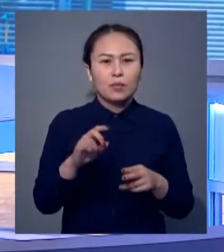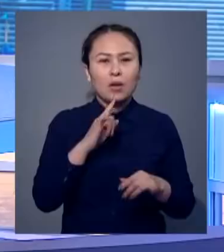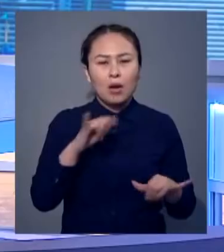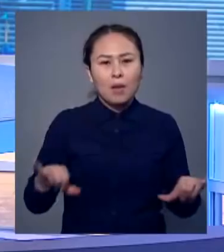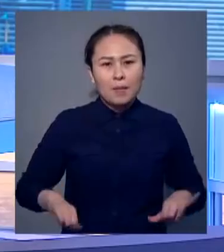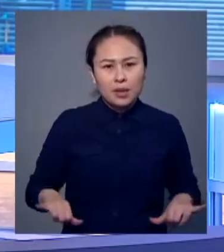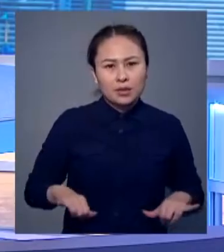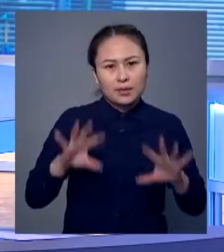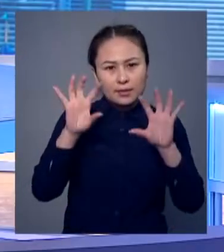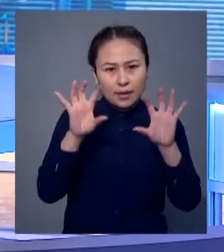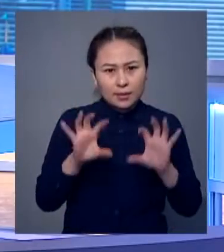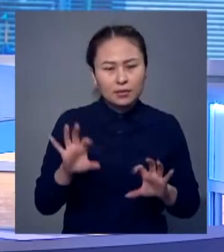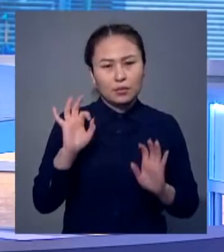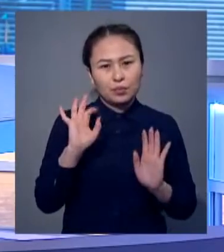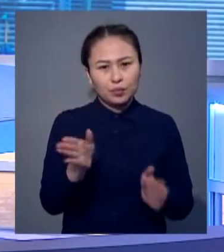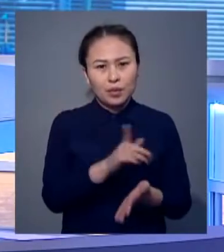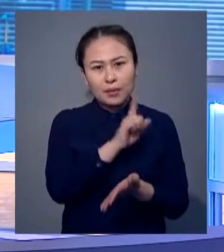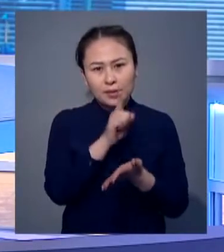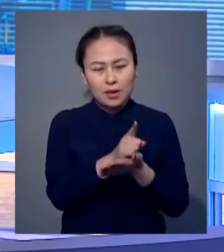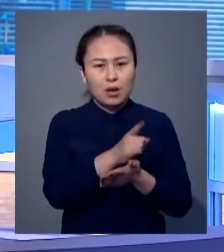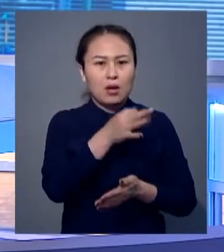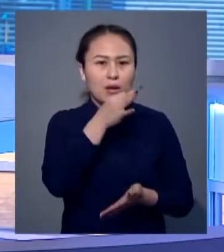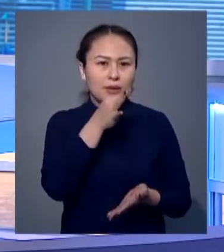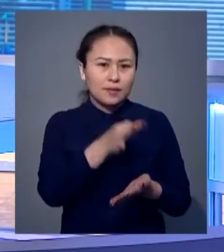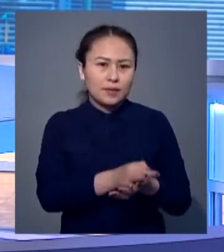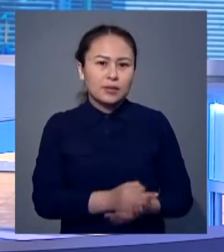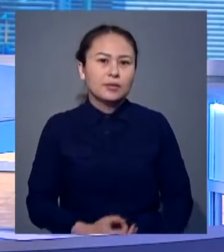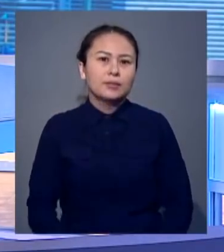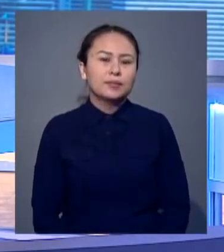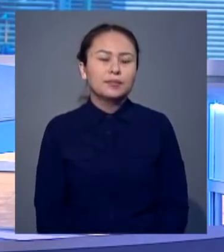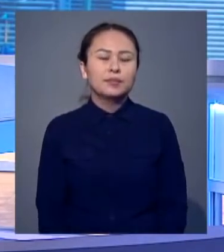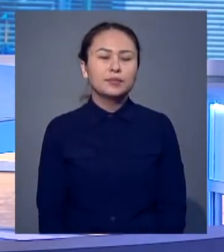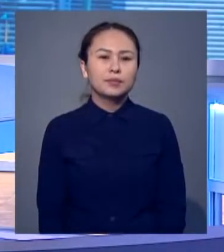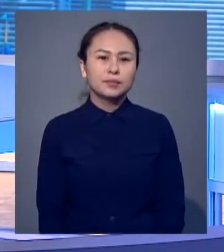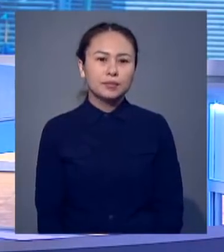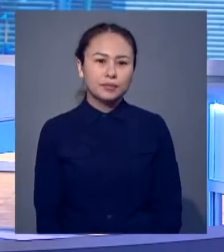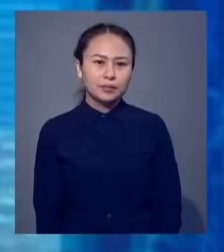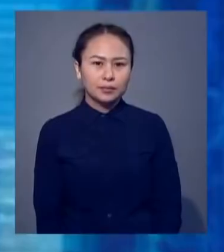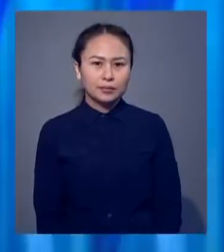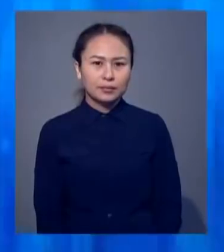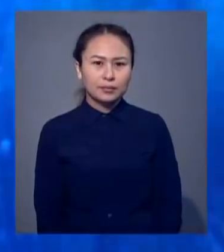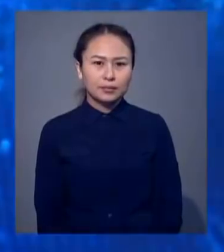бұзақылар заңға сәйкес жоап кершілікке тартылыуы тиістеді мемлекет бақшысы.